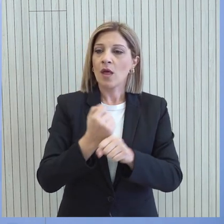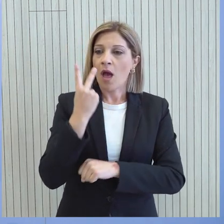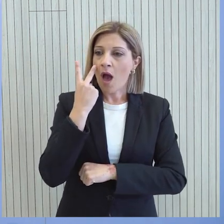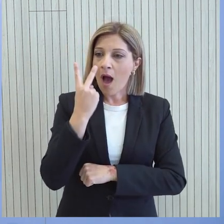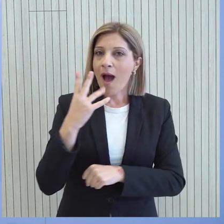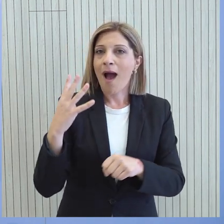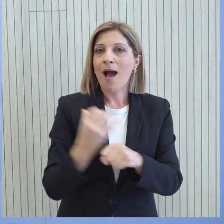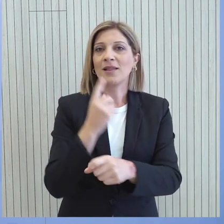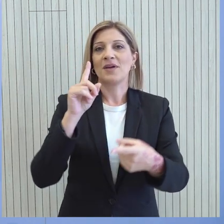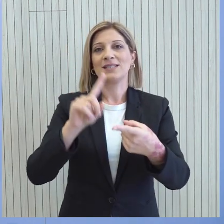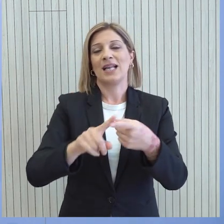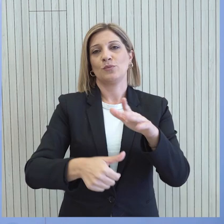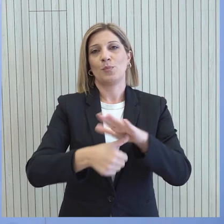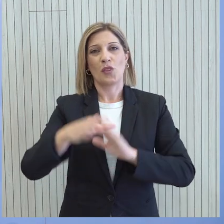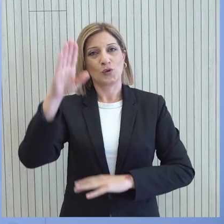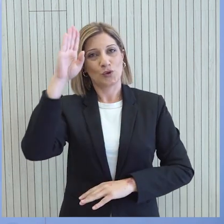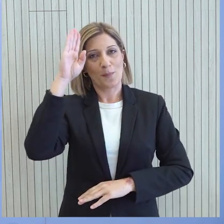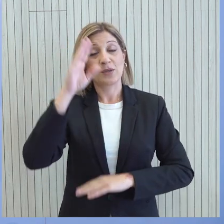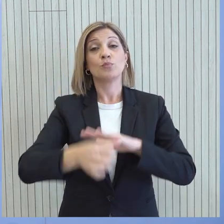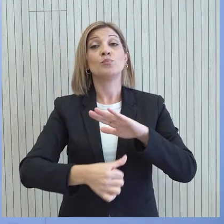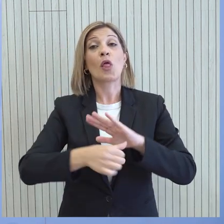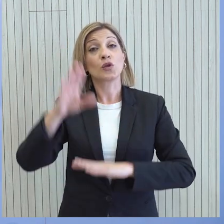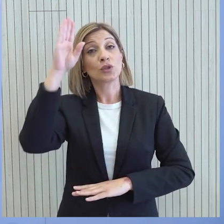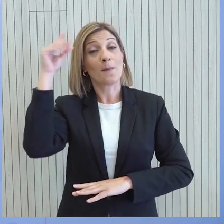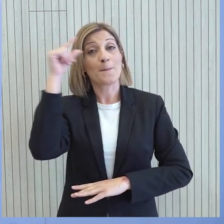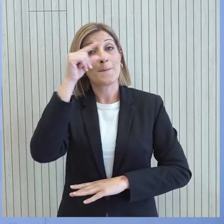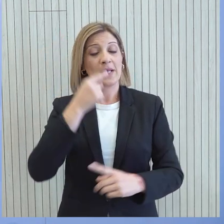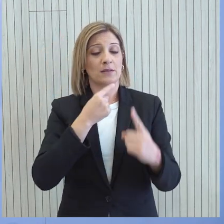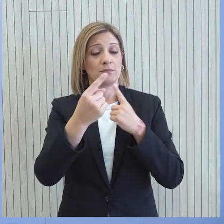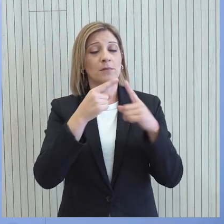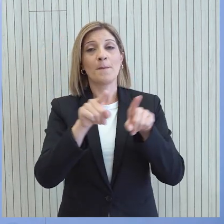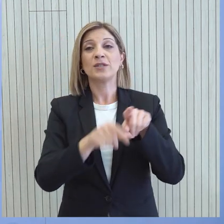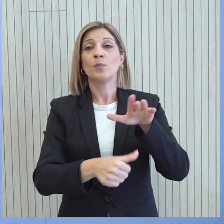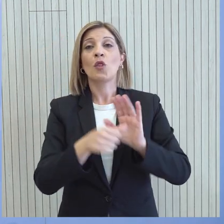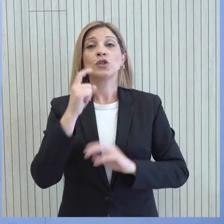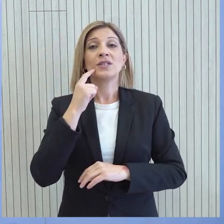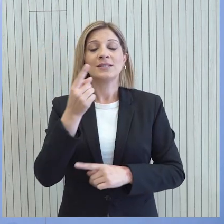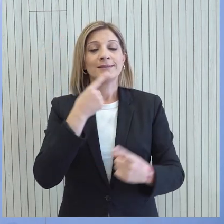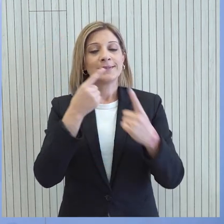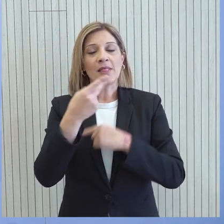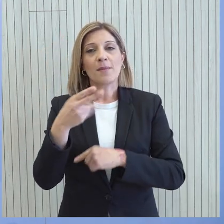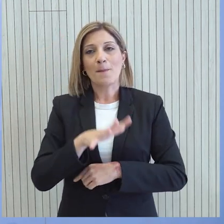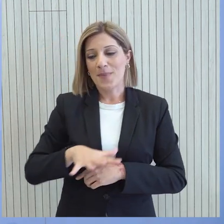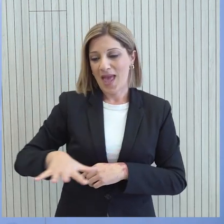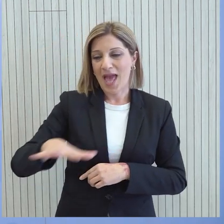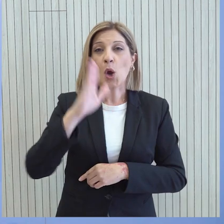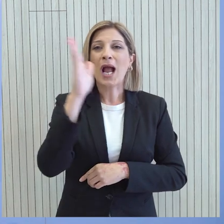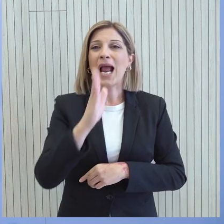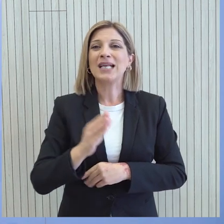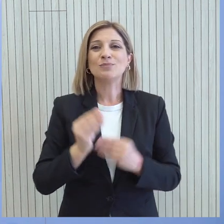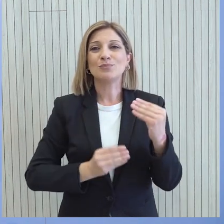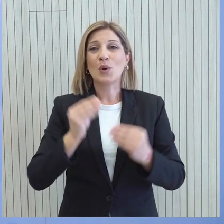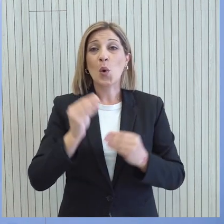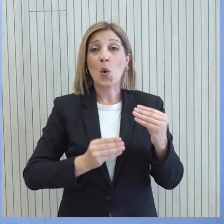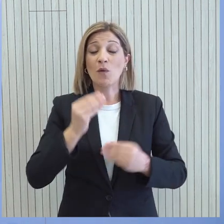Οκτωβρίου. Ο πρόεδρος των ΗΠΑ συζήτησε με τον πρόεδρο Χριστοδουλίδη την κρίση στην περιοχή μας και πώς αυτή εξελίσσεται,